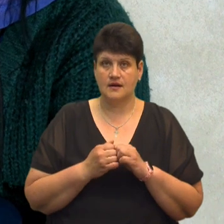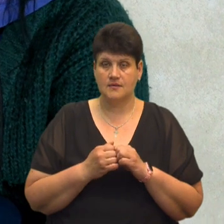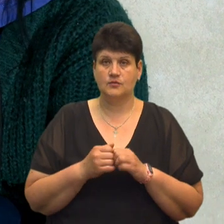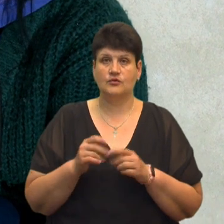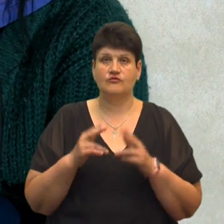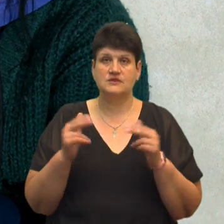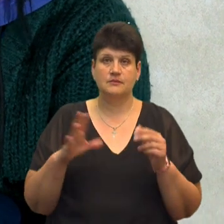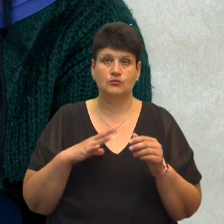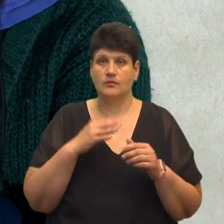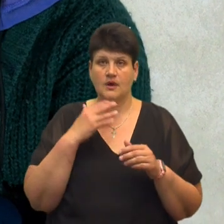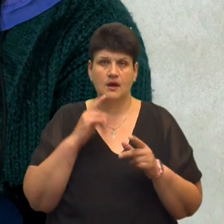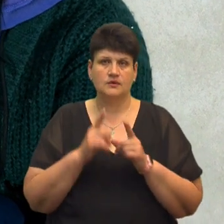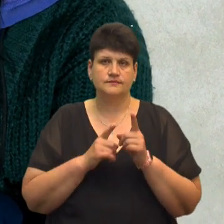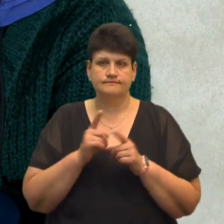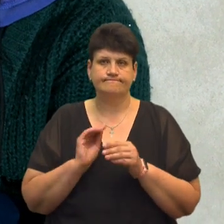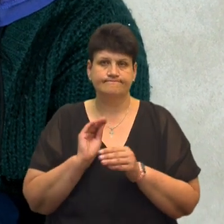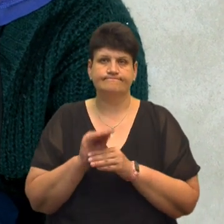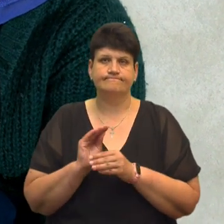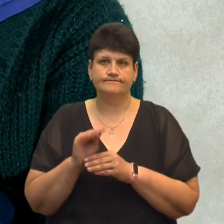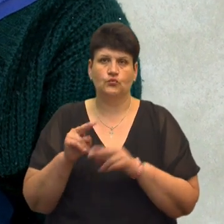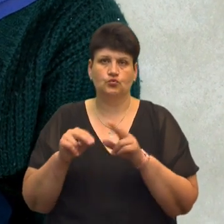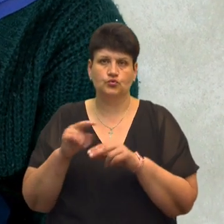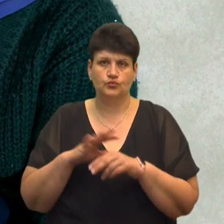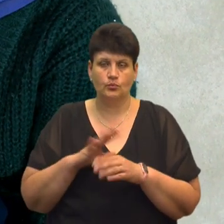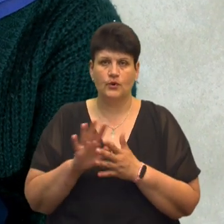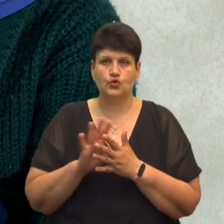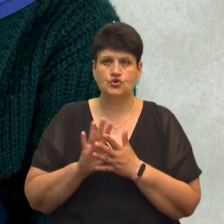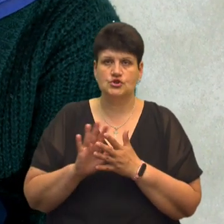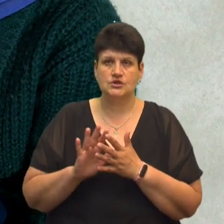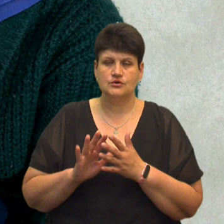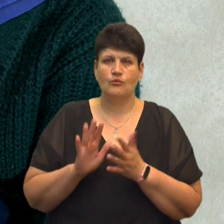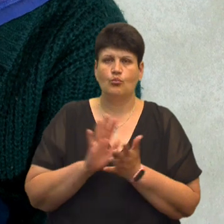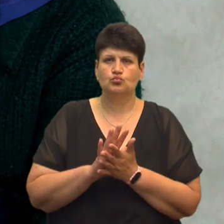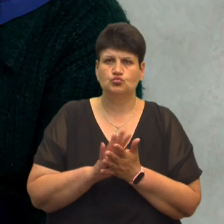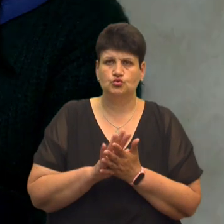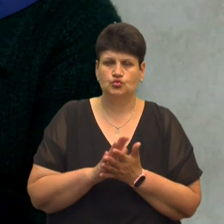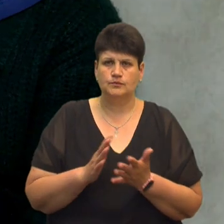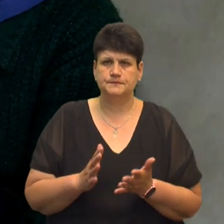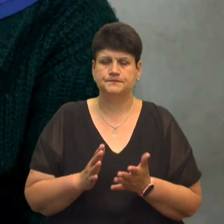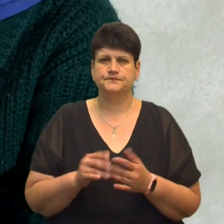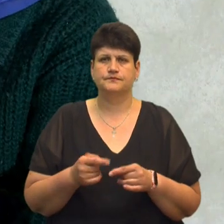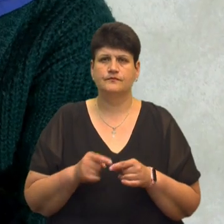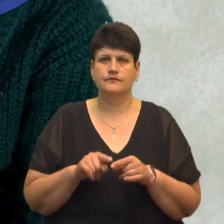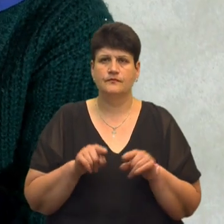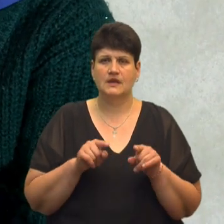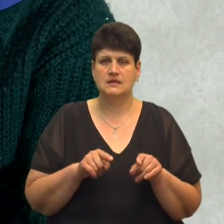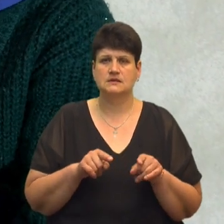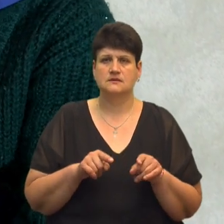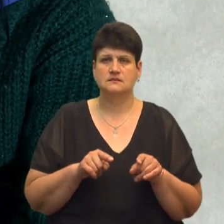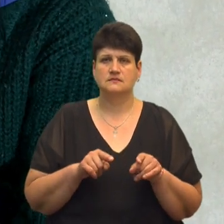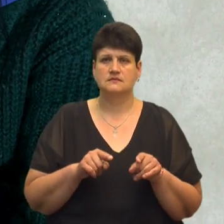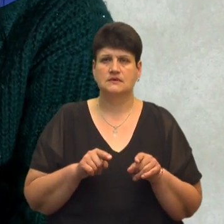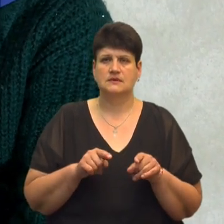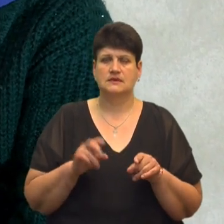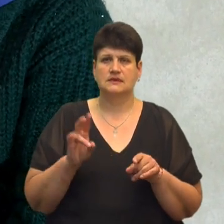багато перебудов, дуже багато добудов. І ми очищуємо його від бруду, від оцих таких нальотів,